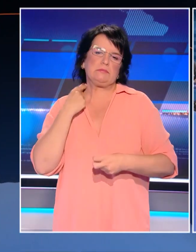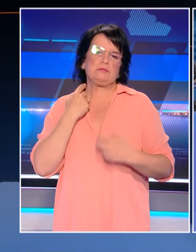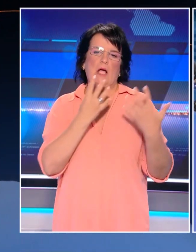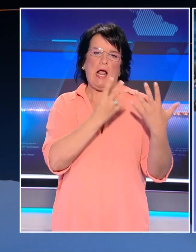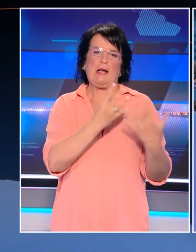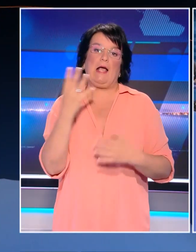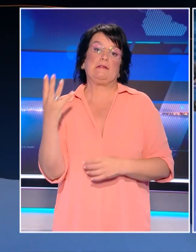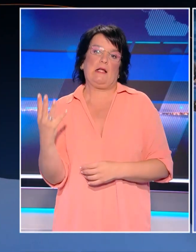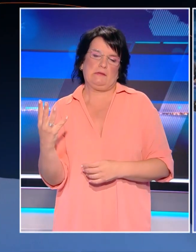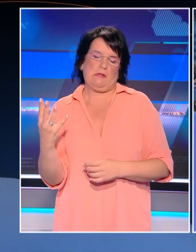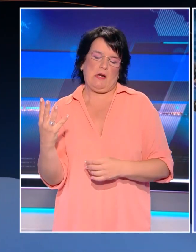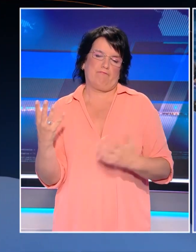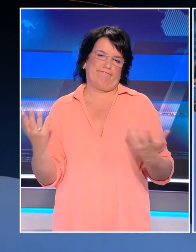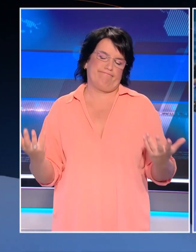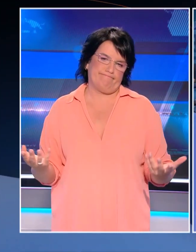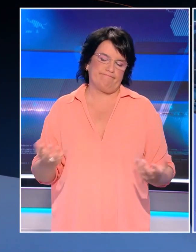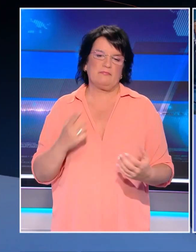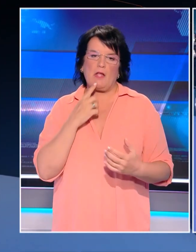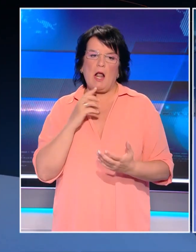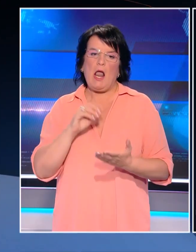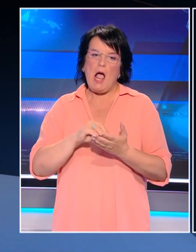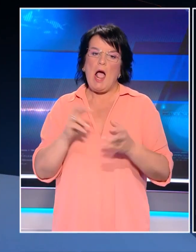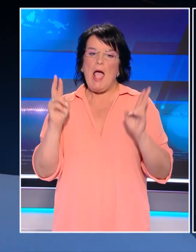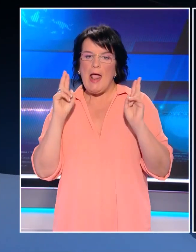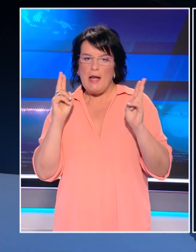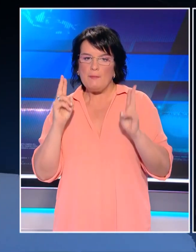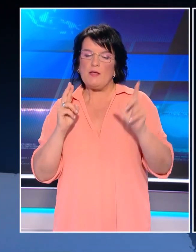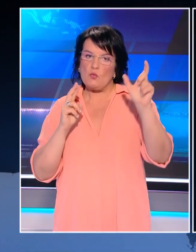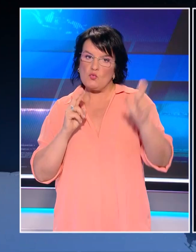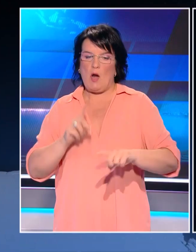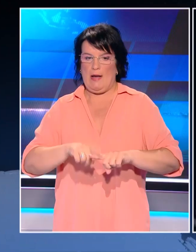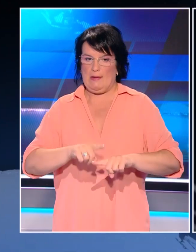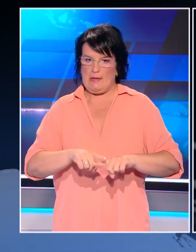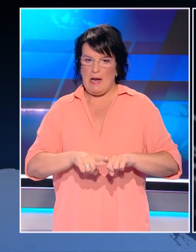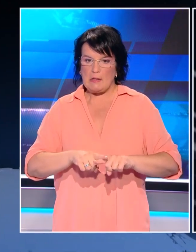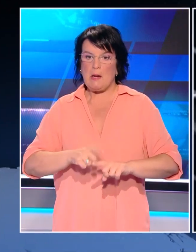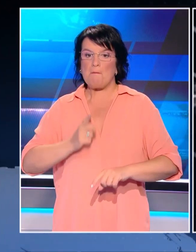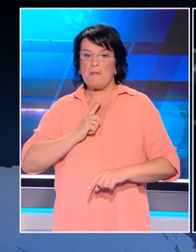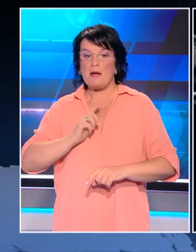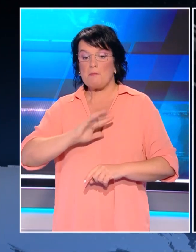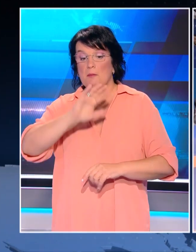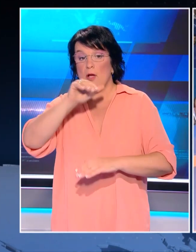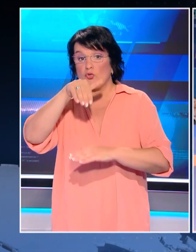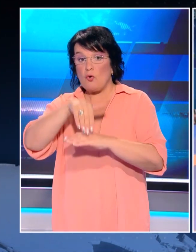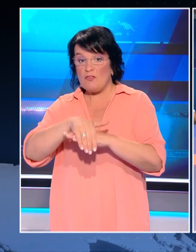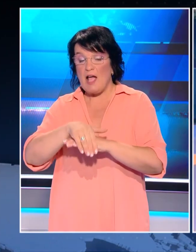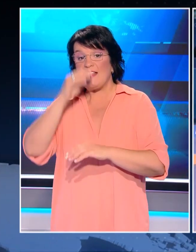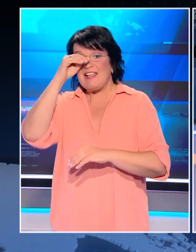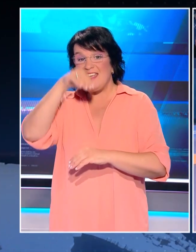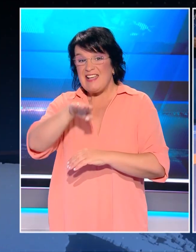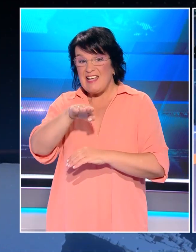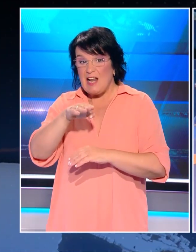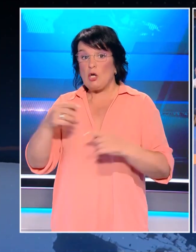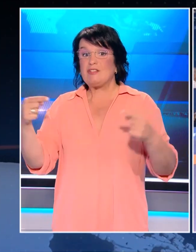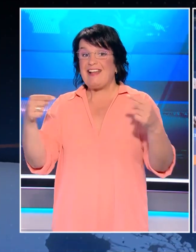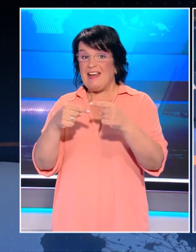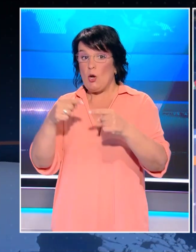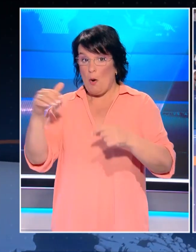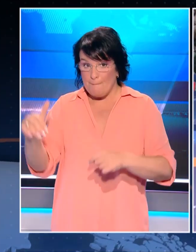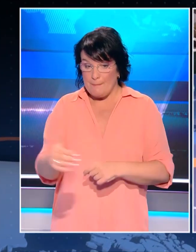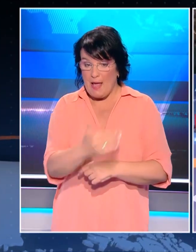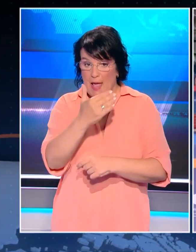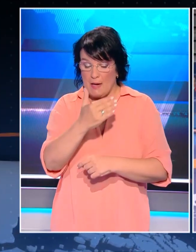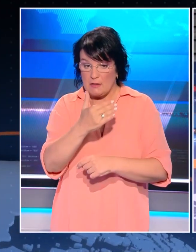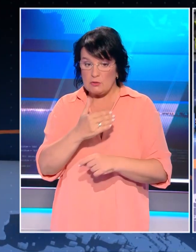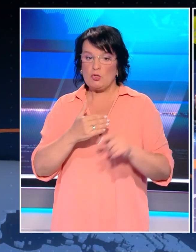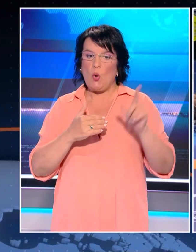9-4. Όμως, έχει ακόμα μία ελπίδα ο Κουρουγγλίεφ, γιατί πρέπει να περιμένει μέχρι το βράδυ. Αν ο Ιρανός περάσει στον Μεγάλο Τελικό, τότε